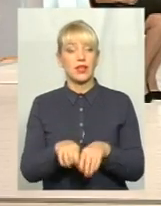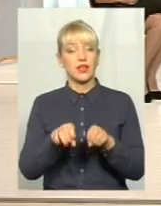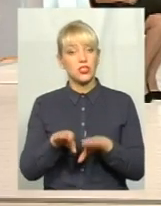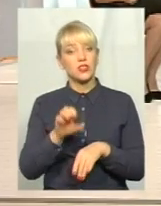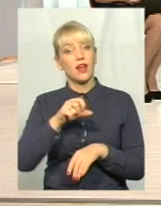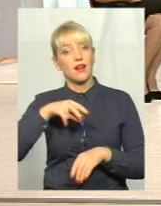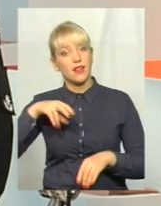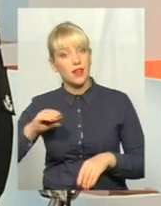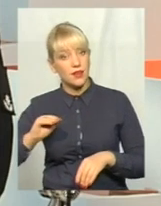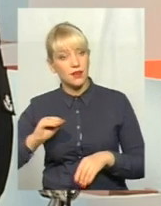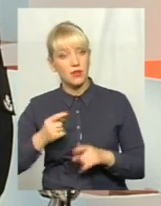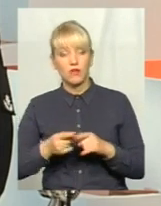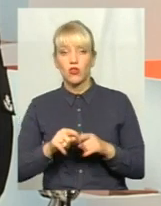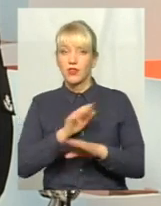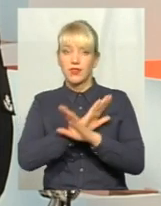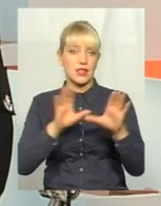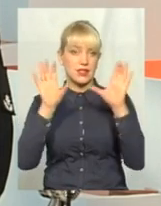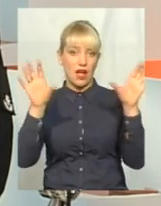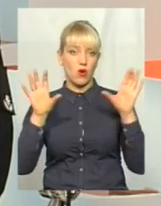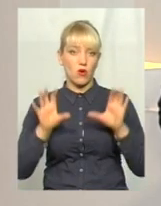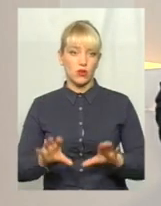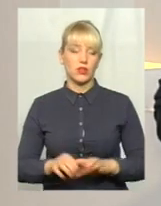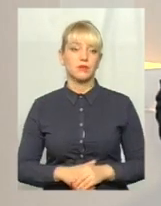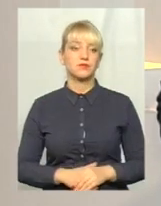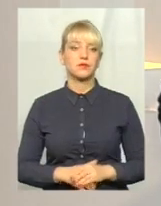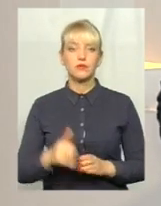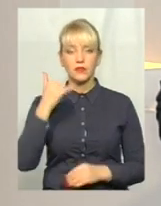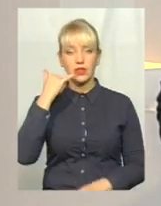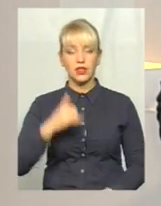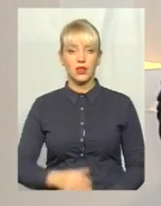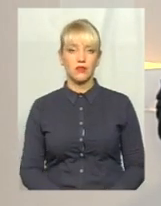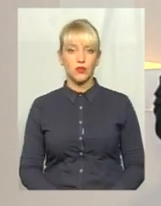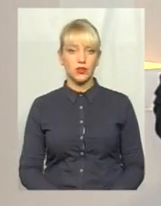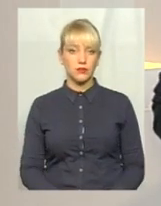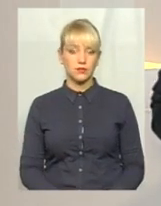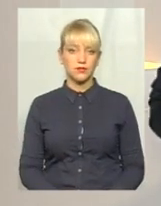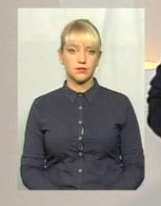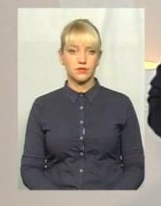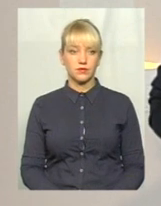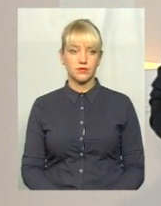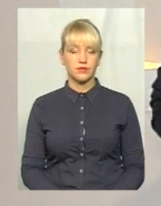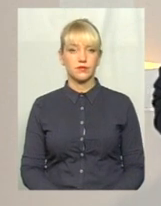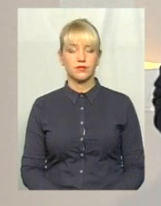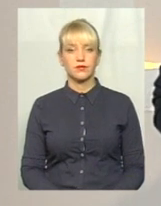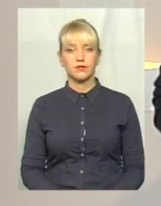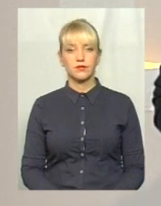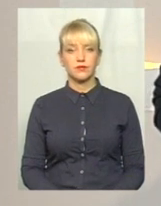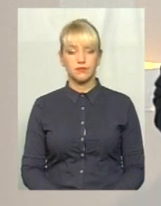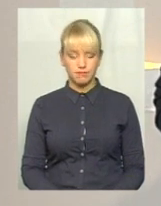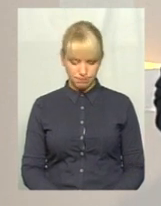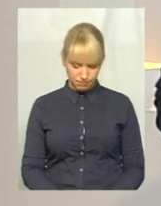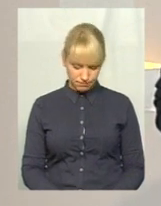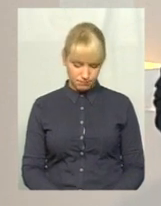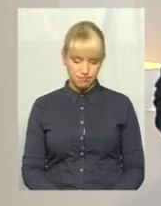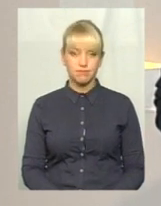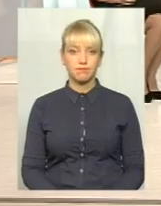вони не є законними. Я вас почула, у нас також на зв'язку є телефонний дзвінок. Давайте почуть нашого глядача. Добрий вечір.